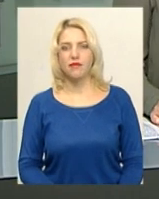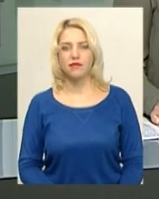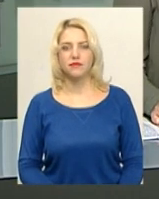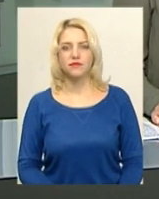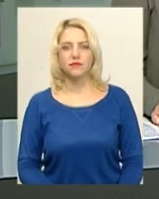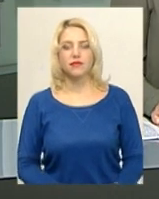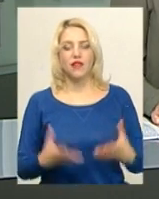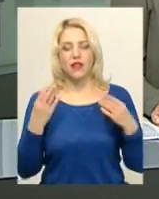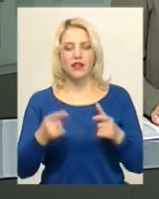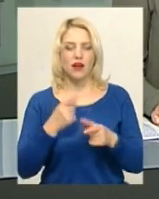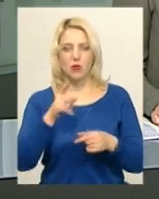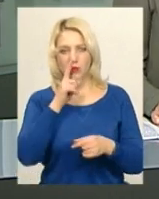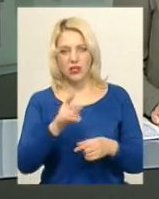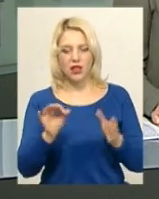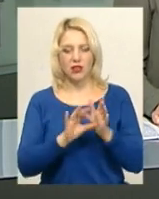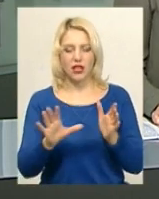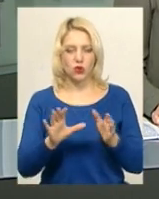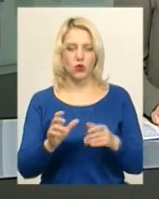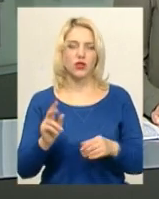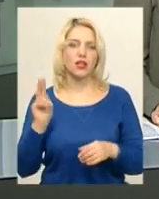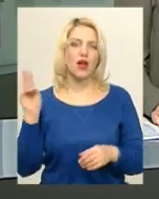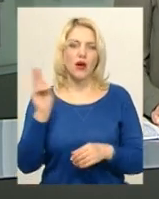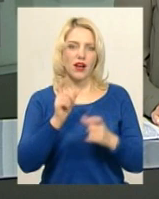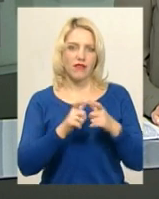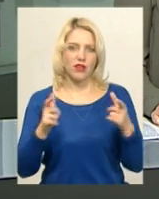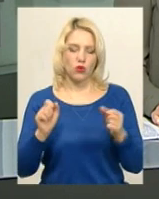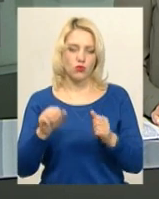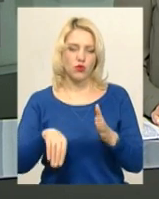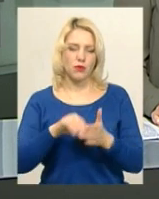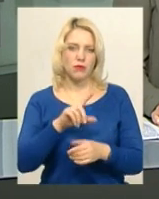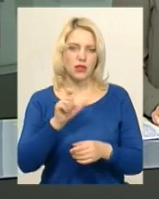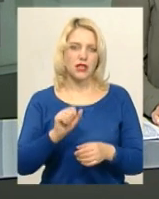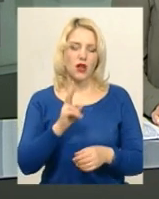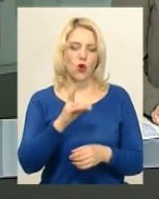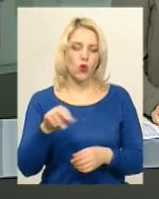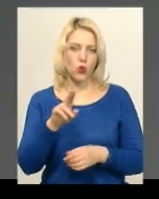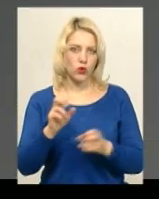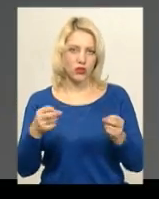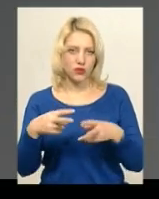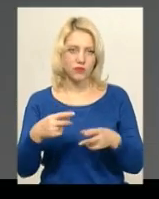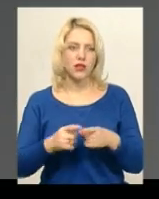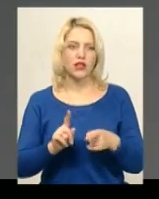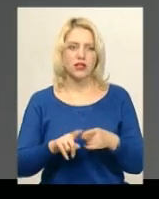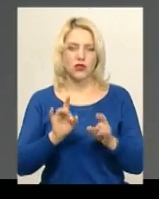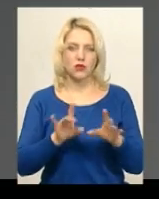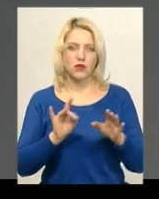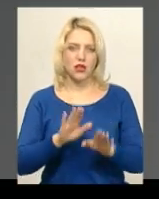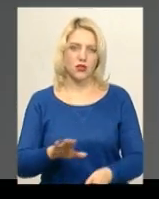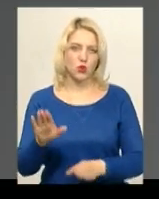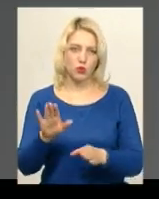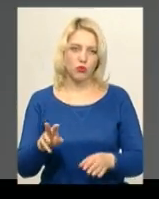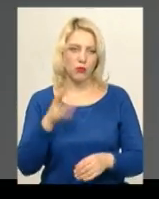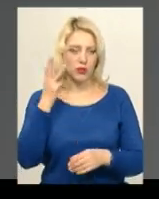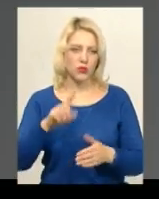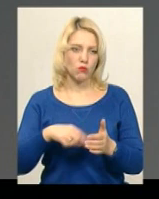Денний або місячний електронний проїзний квиток можна придбати за допомогою QR-коду. Про це розповів заступник Хмельницького міського